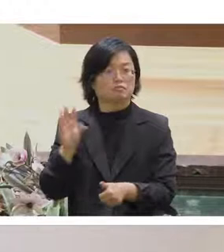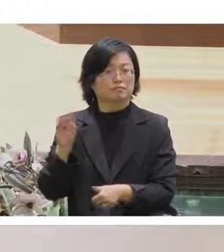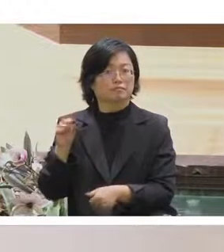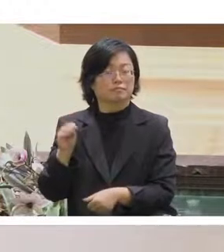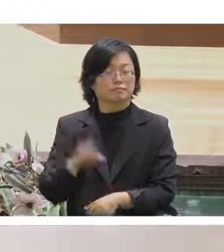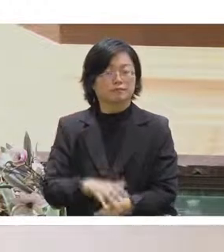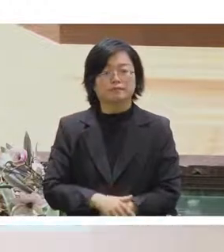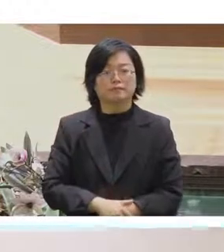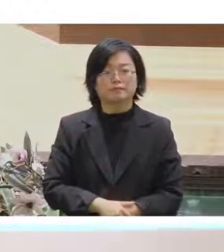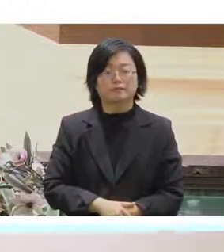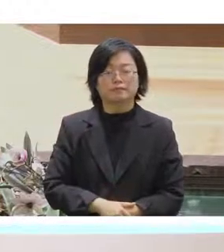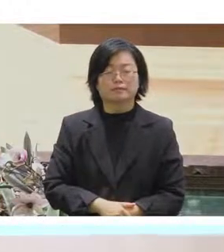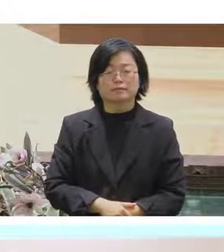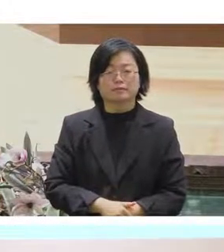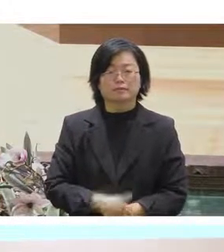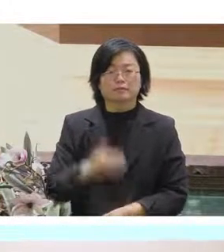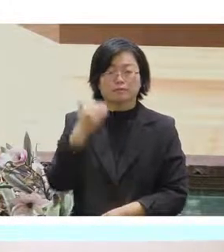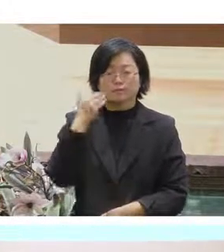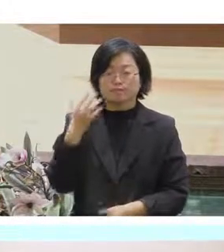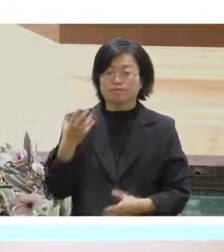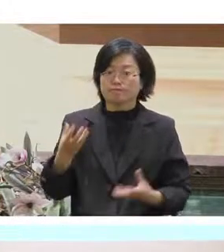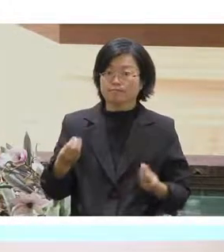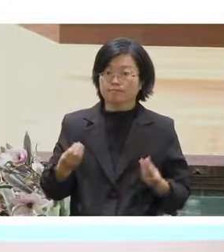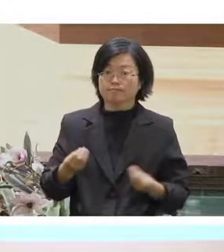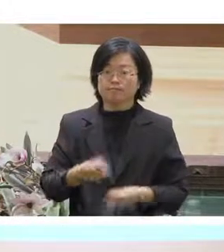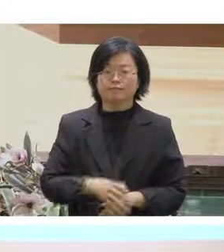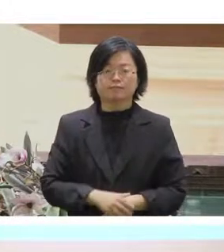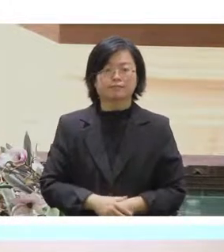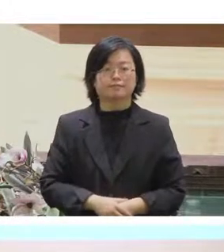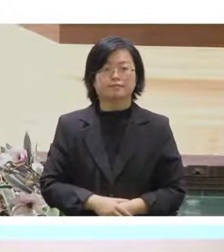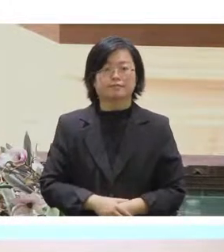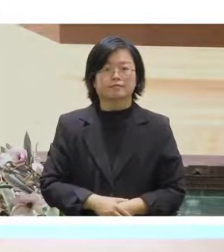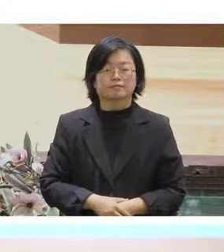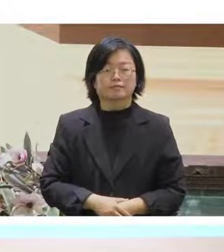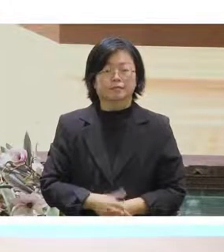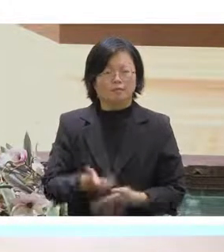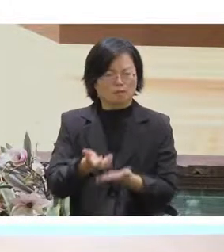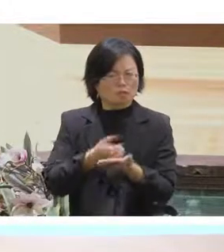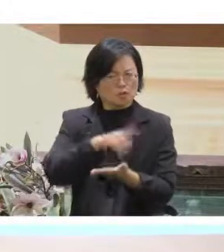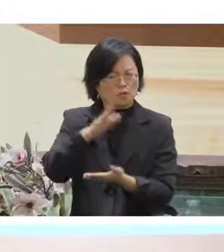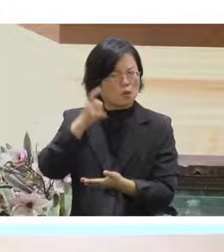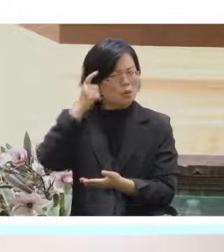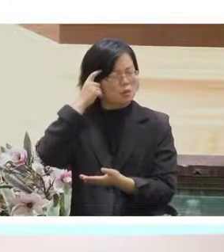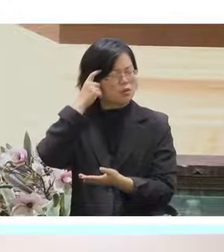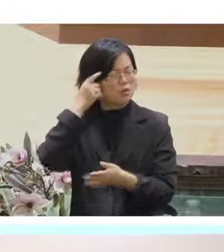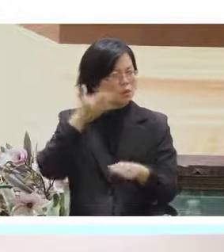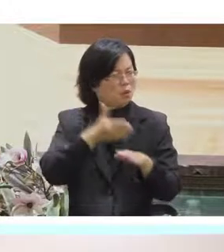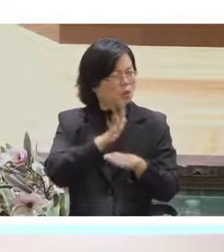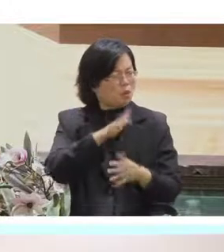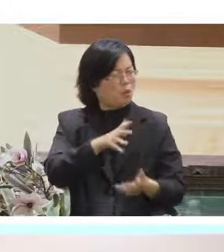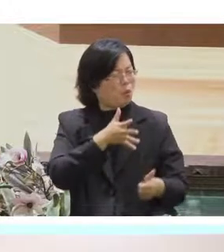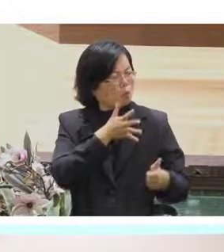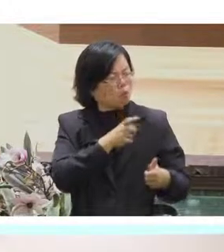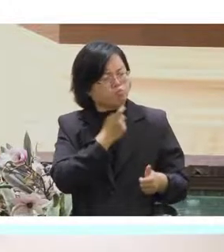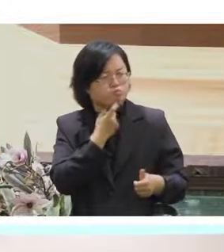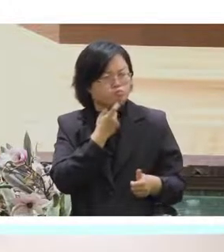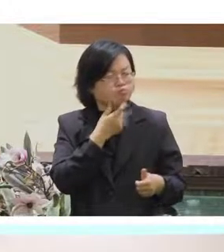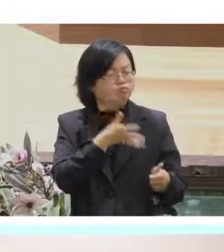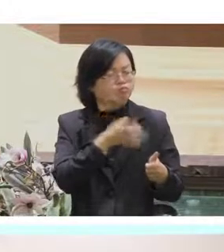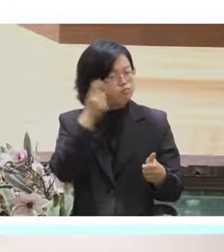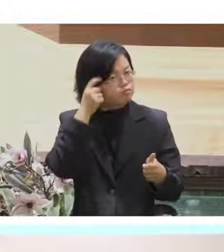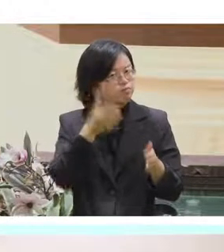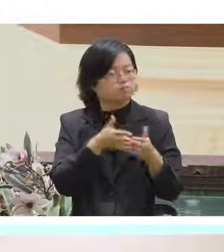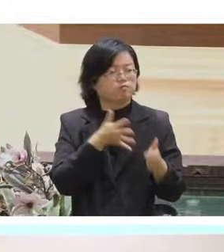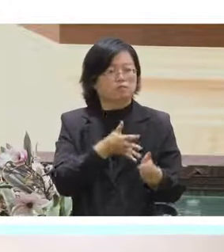那如果沒有的話其實我們之前有大概想過幾個問題就是想要問一下揪鬆團的部分就是其實